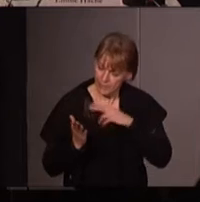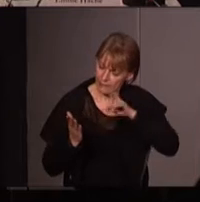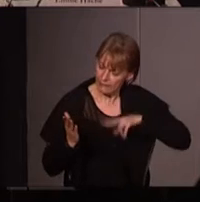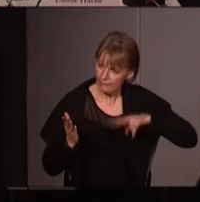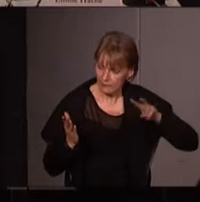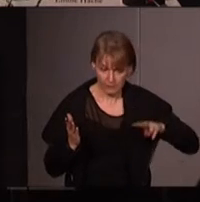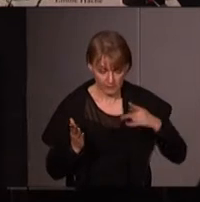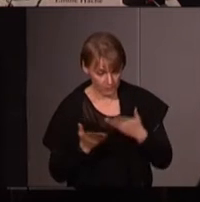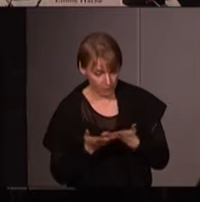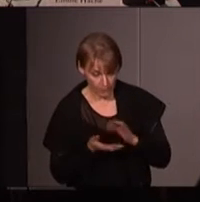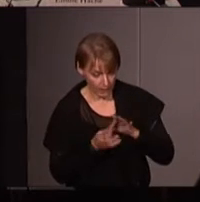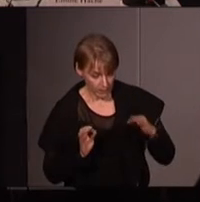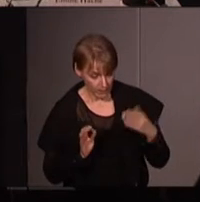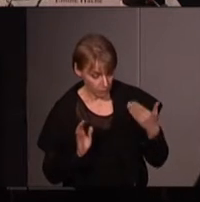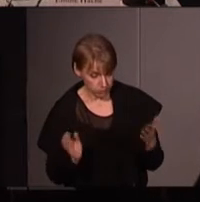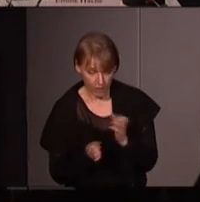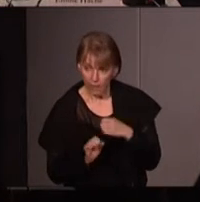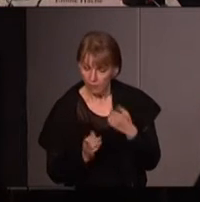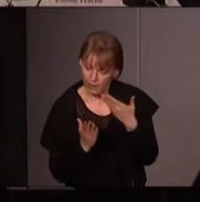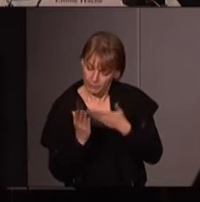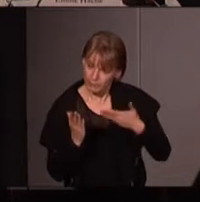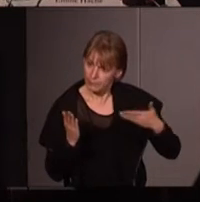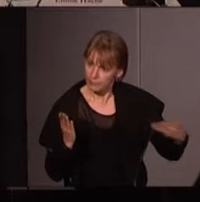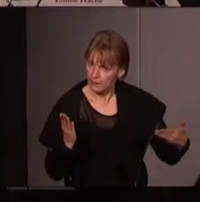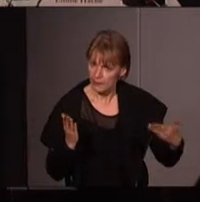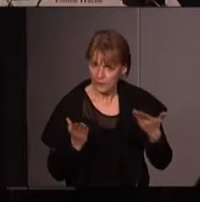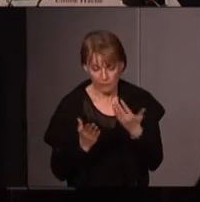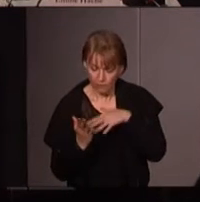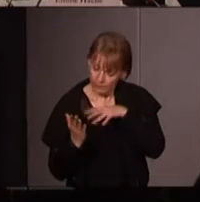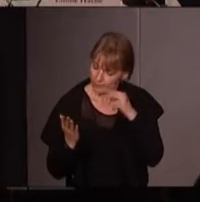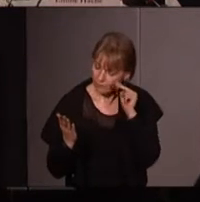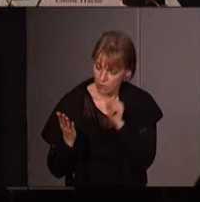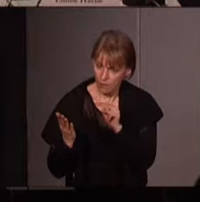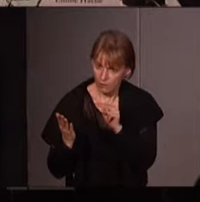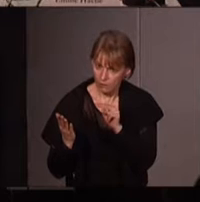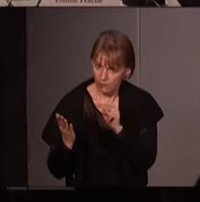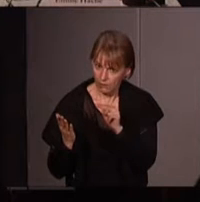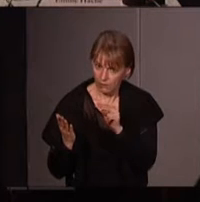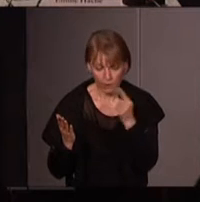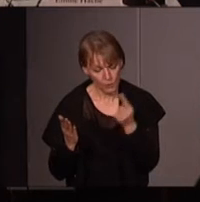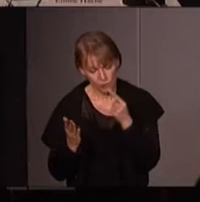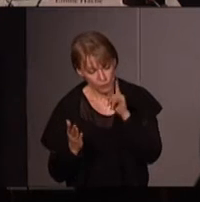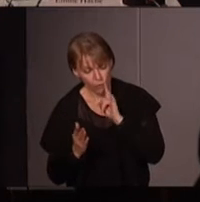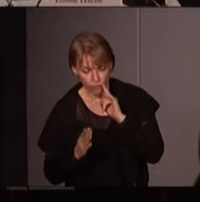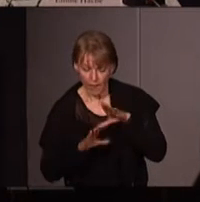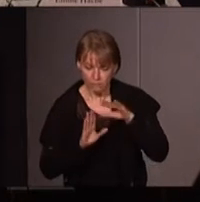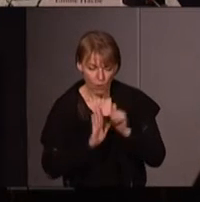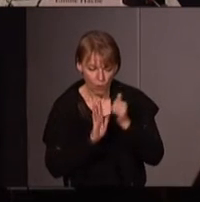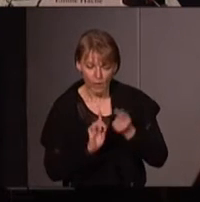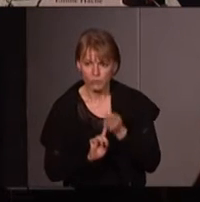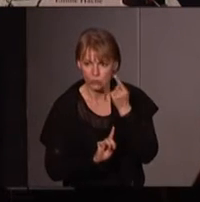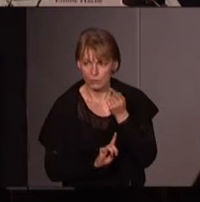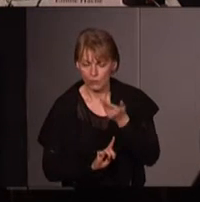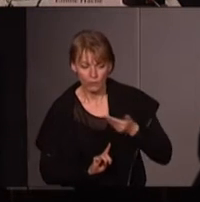incroyables des récits de ces mobilisations chacun des textes insiste sur le rôle absolument central de ces femmes de femmes qui sont